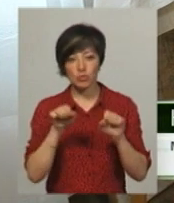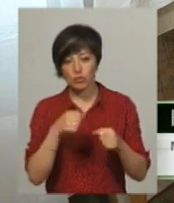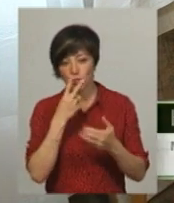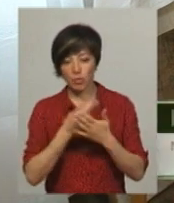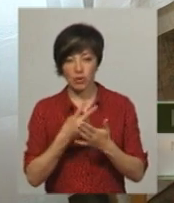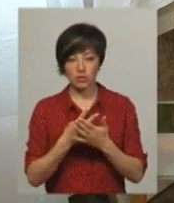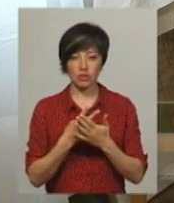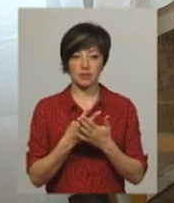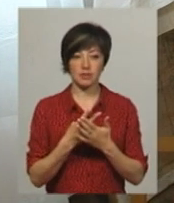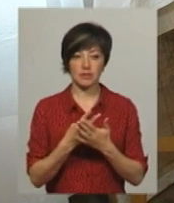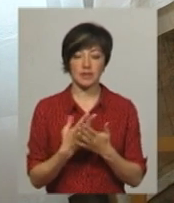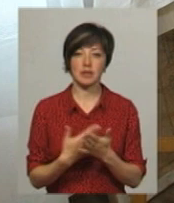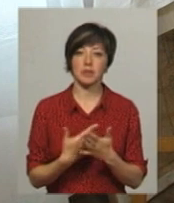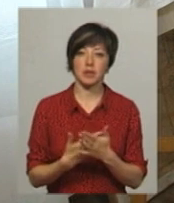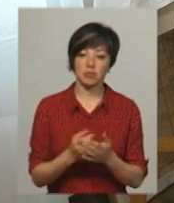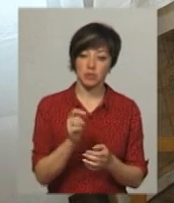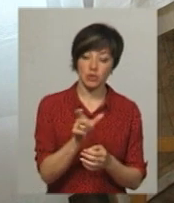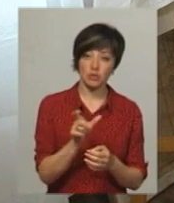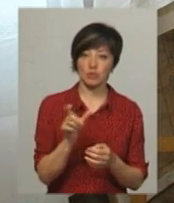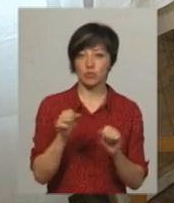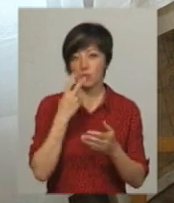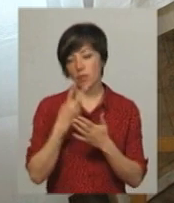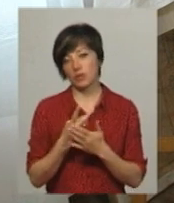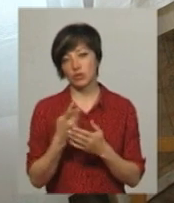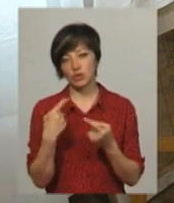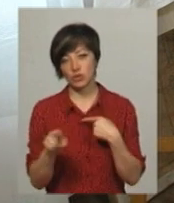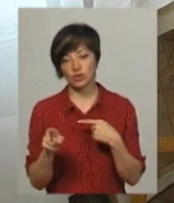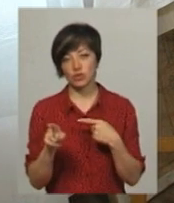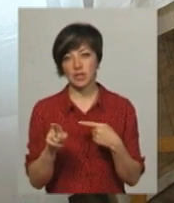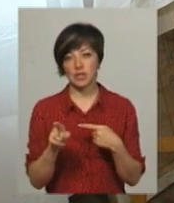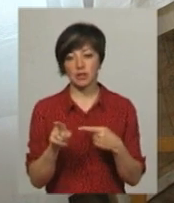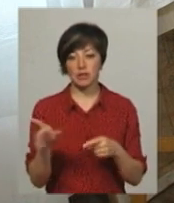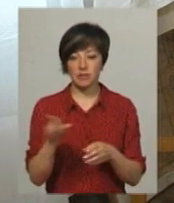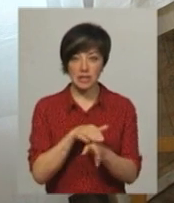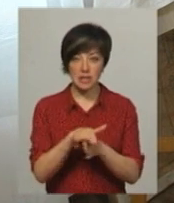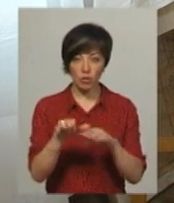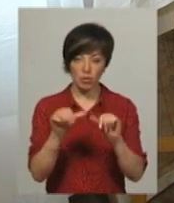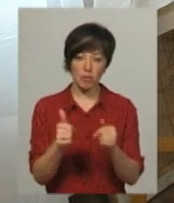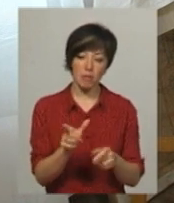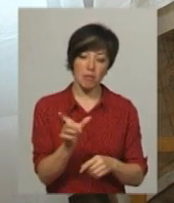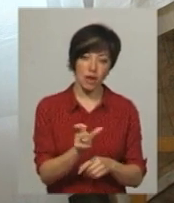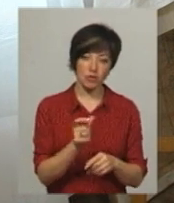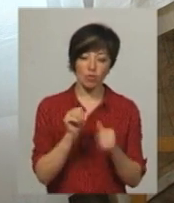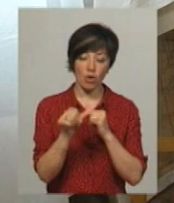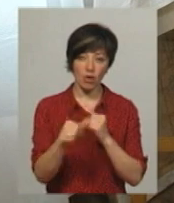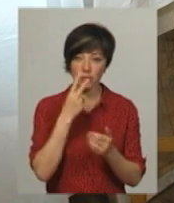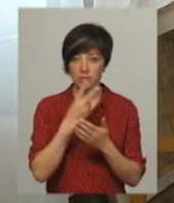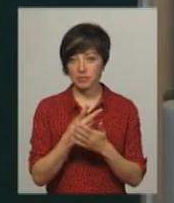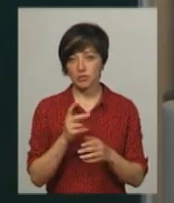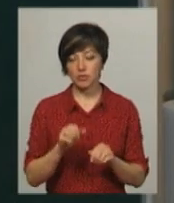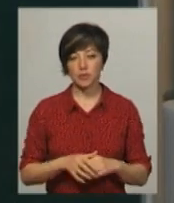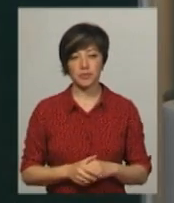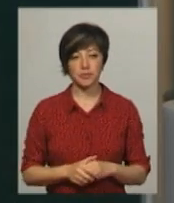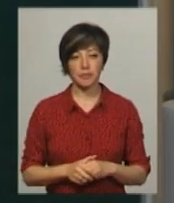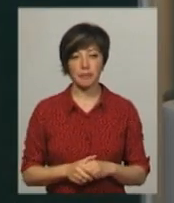побачити? Наприклад, взяв більший кусочок, я можу побачити інше, цілу композицію. Взяв щось менше, може щось окремий бути елемент.